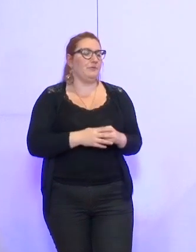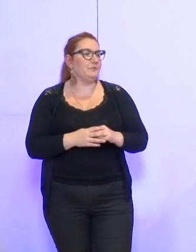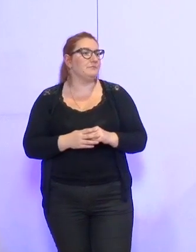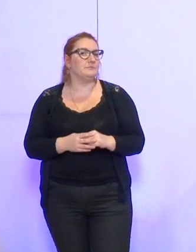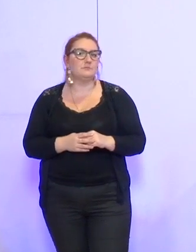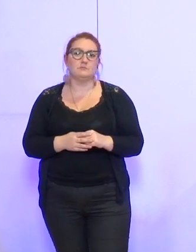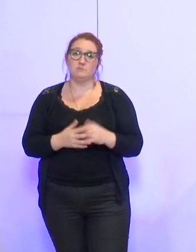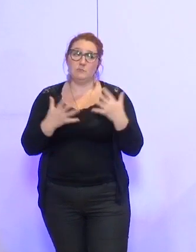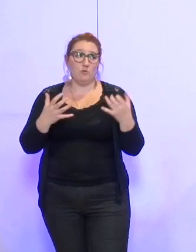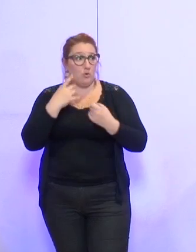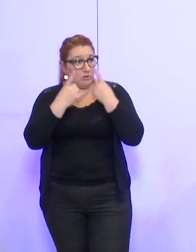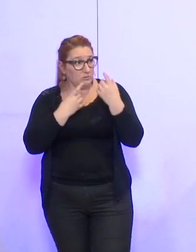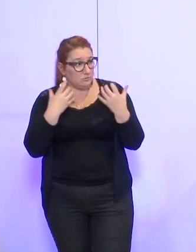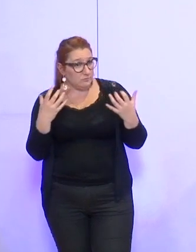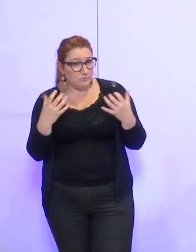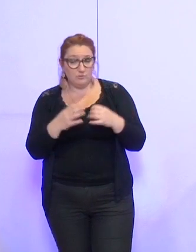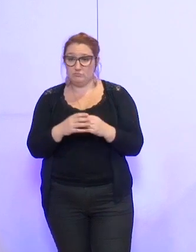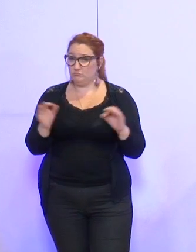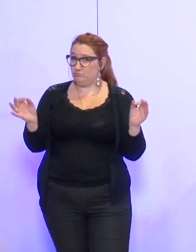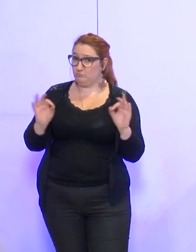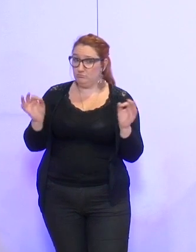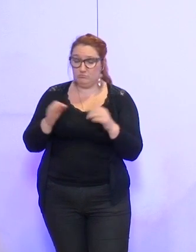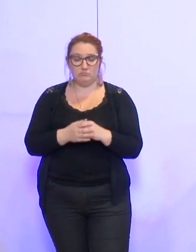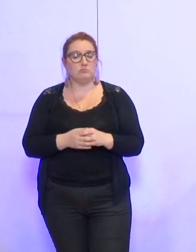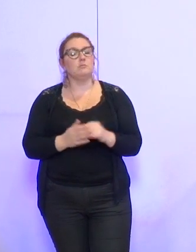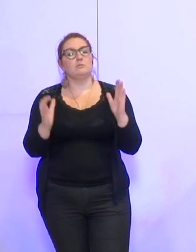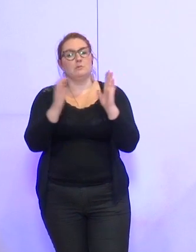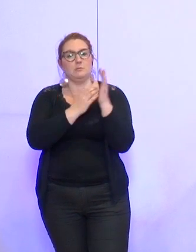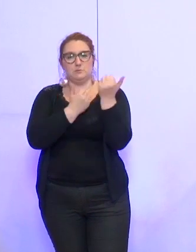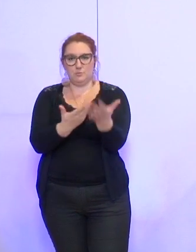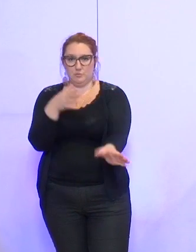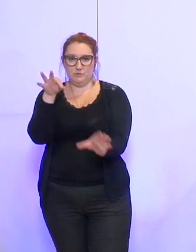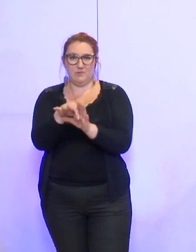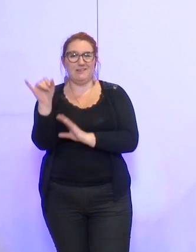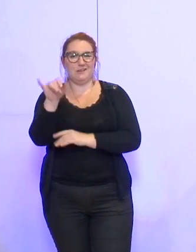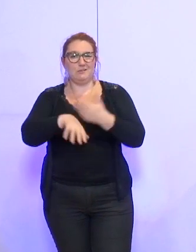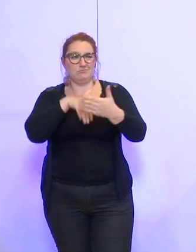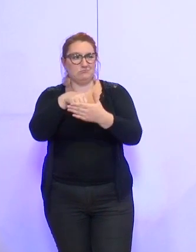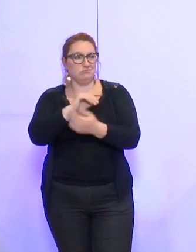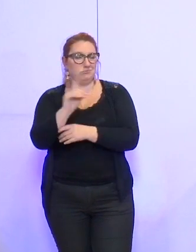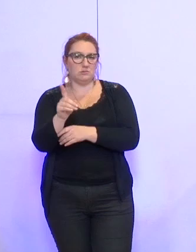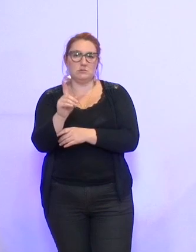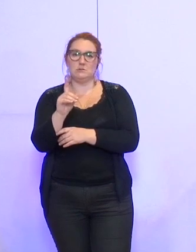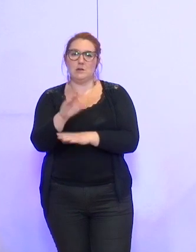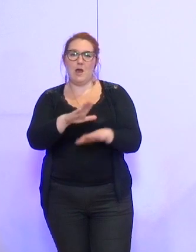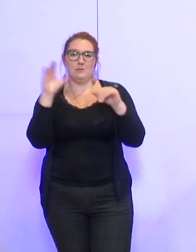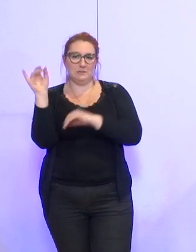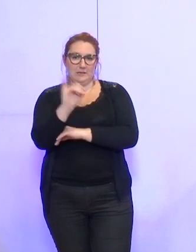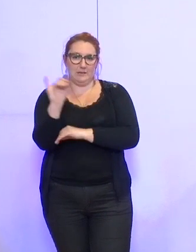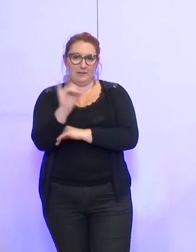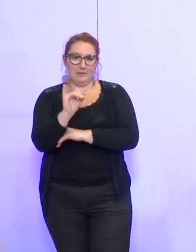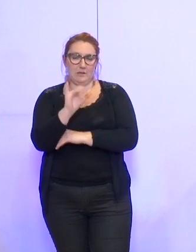Des questions particulières ? Non. Je mets cette délibération en voix. Qui ne prend pas part au vote ? Qui s'abstient ?